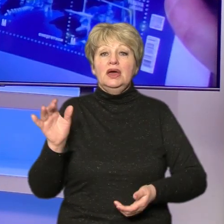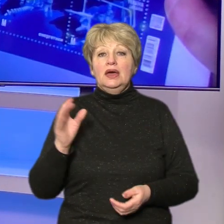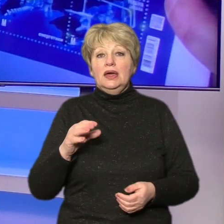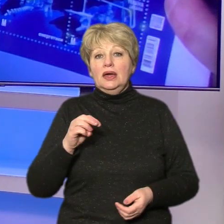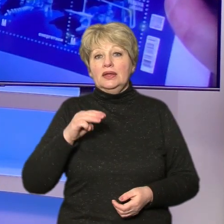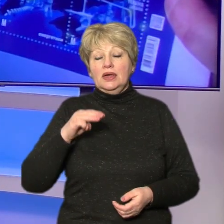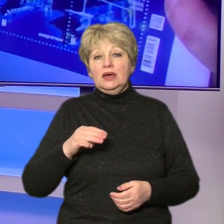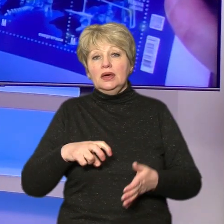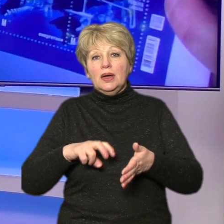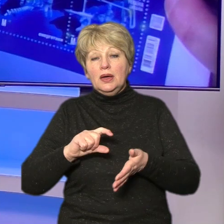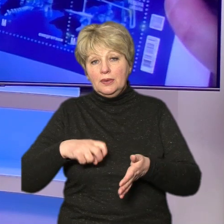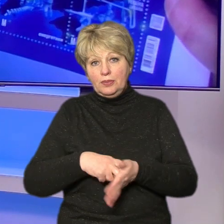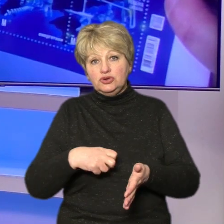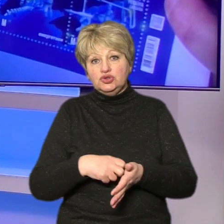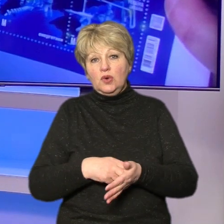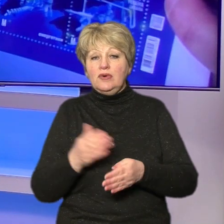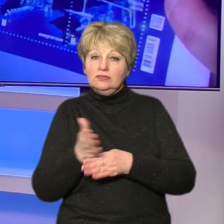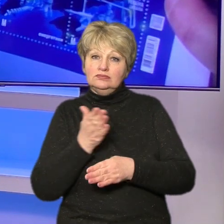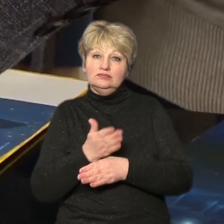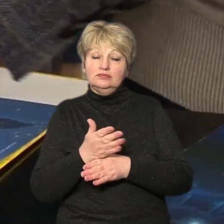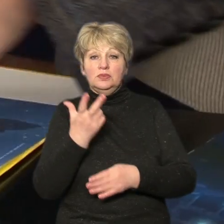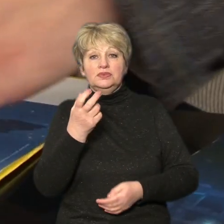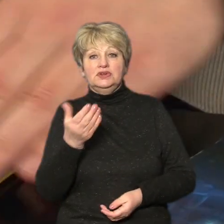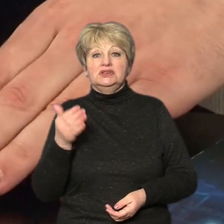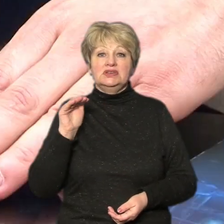Тараж поштового блоку – 300 тисяч примірників.